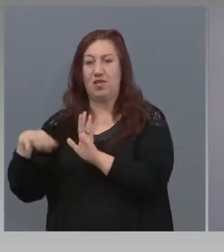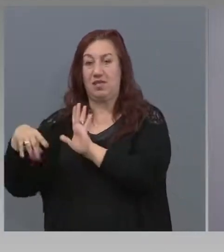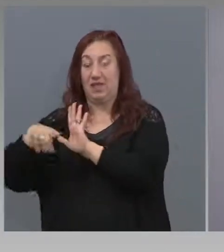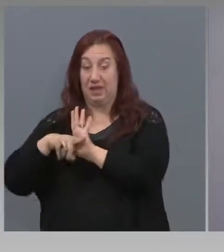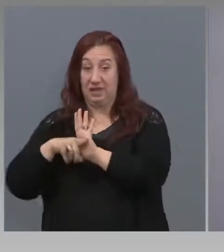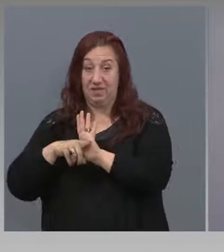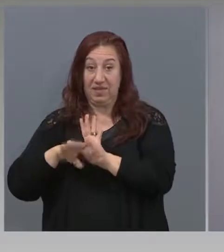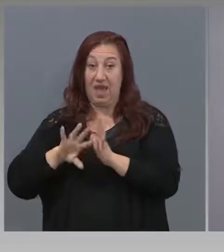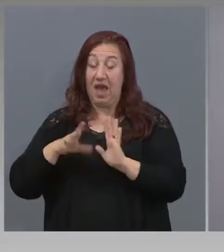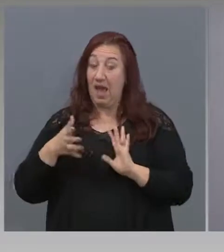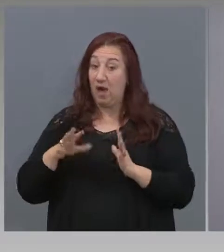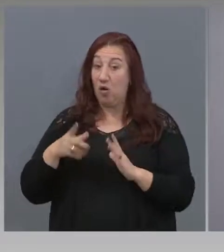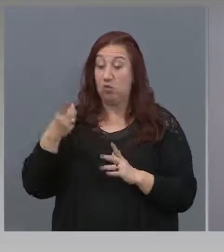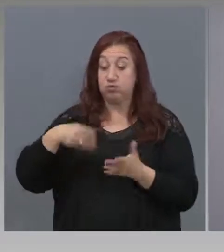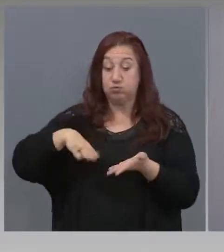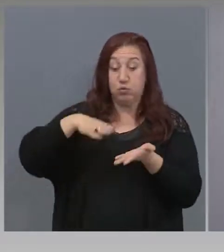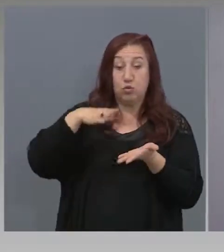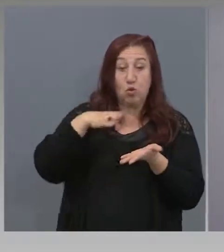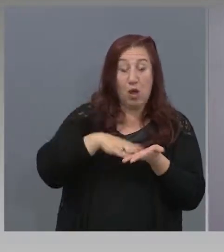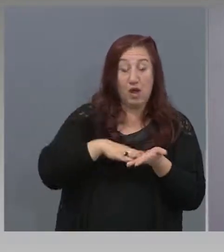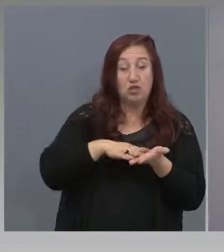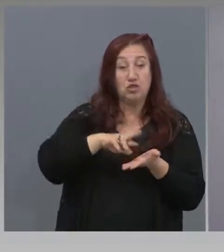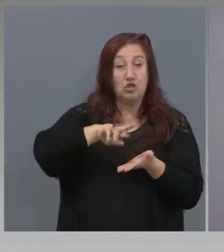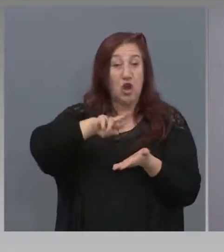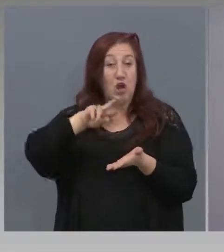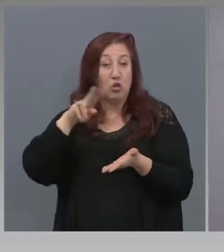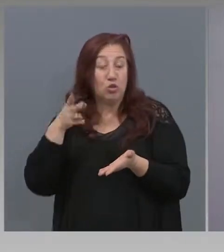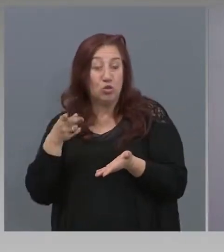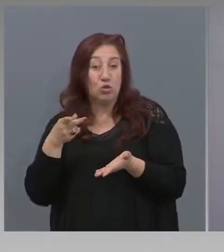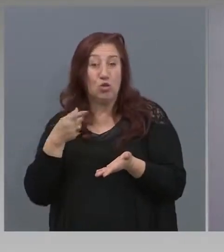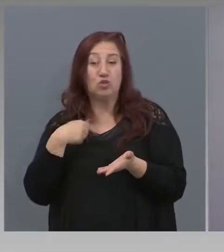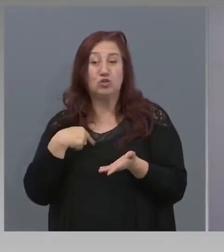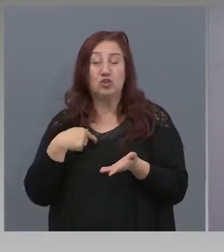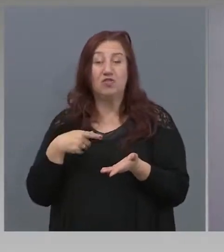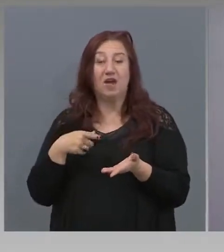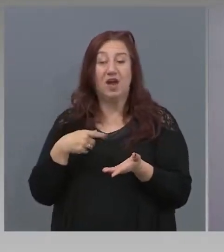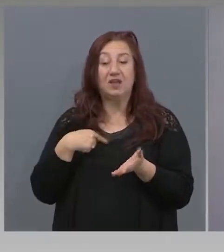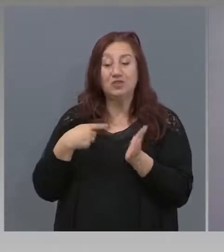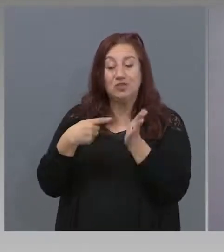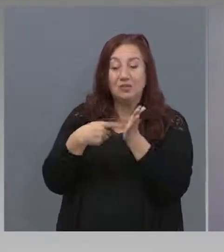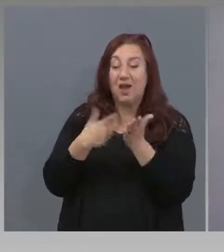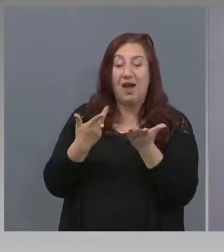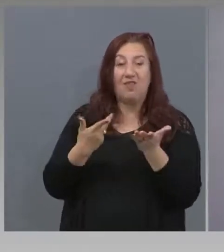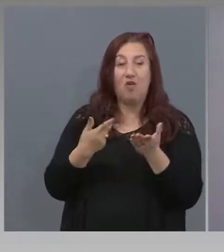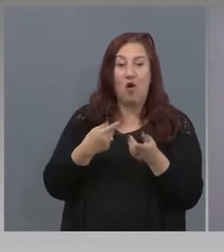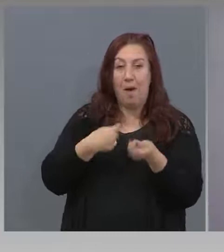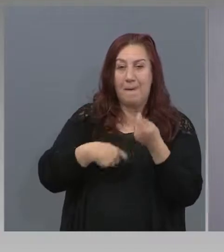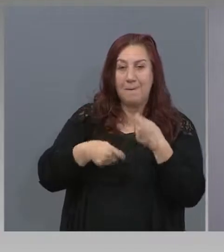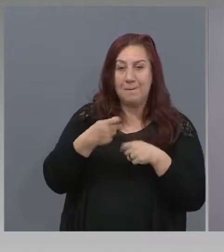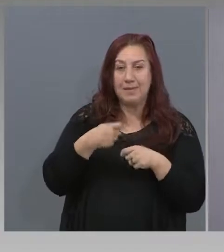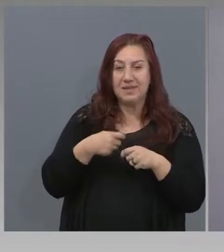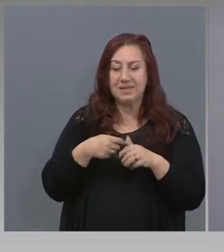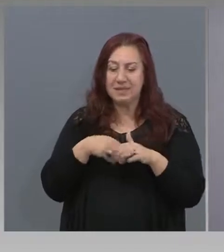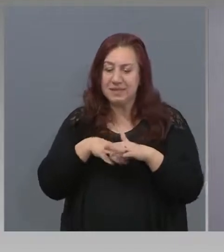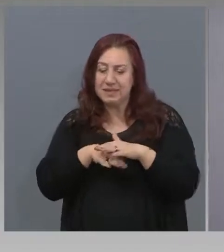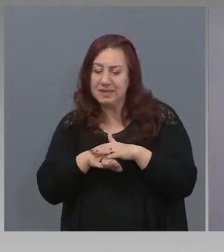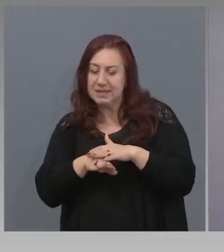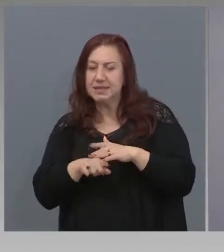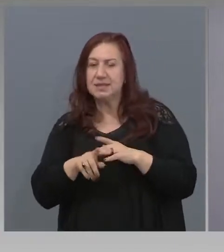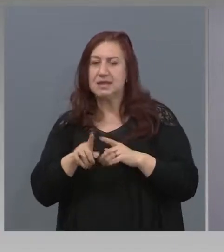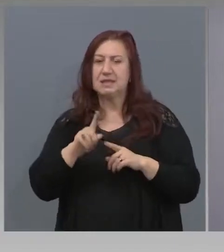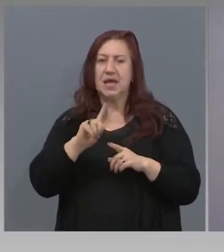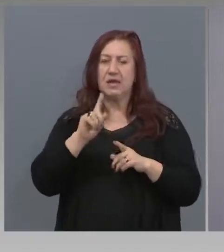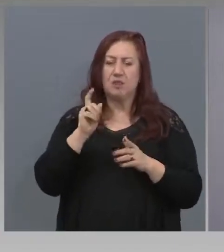другата версия, че това би довело до осветляване на бизнеса, защото е известно, че най-малка част в този бизнес